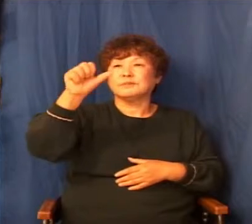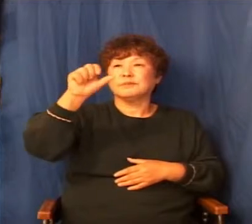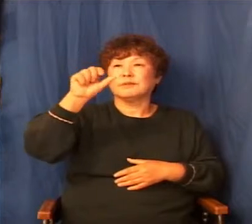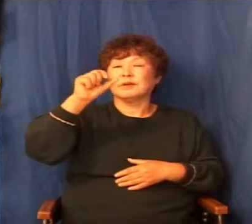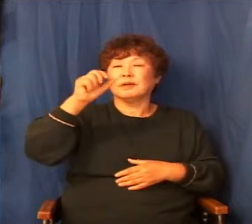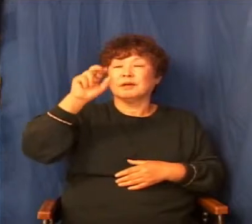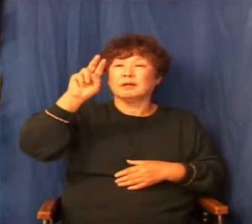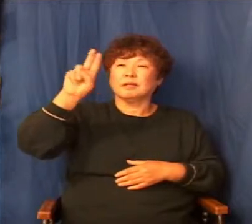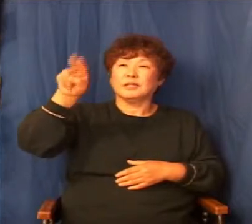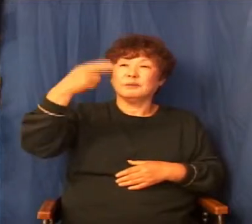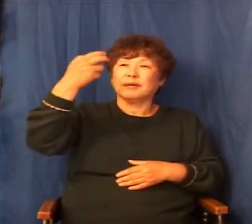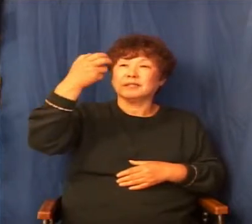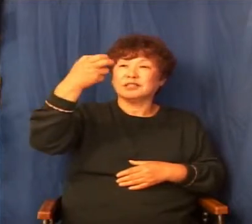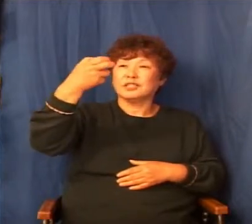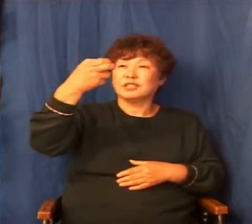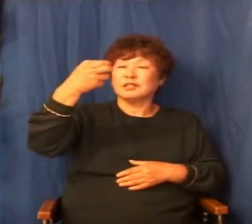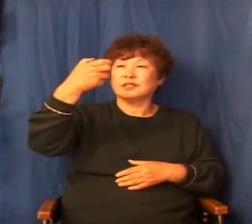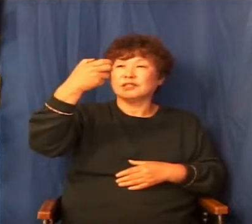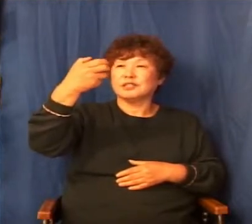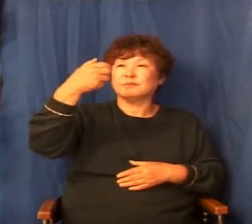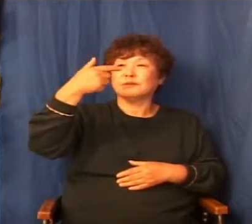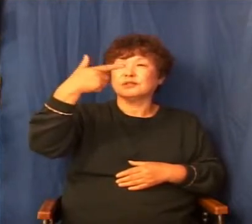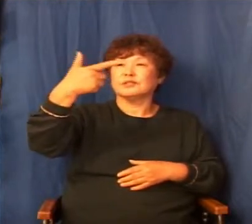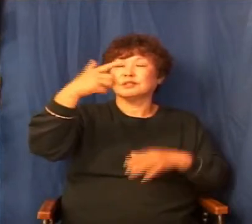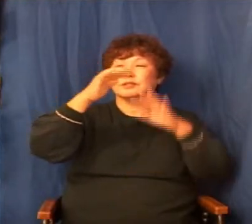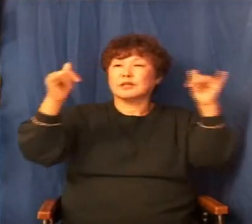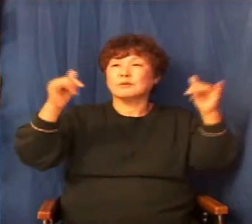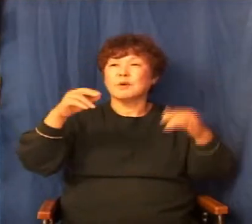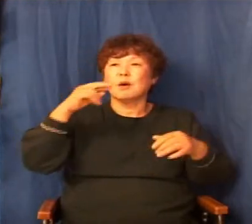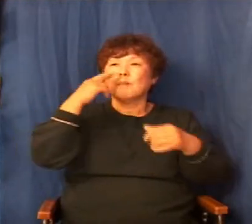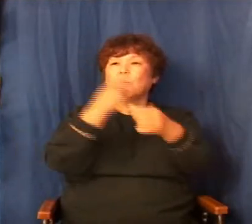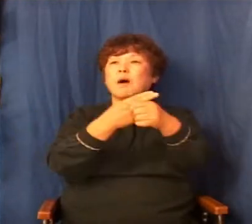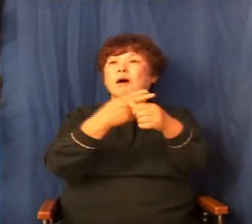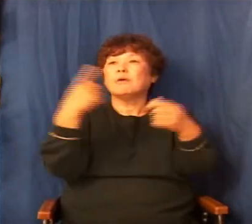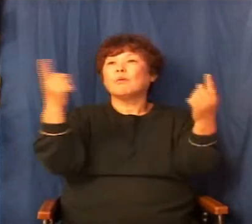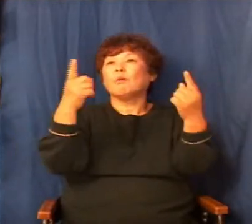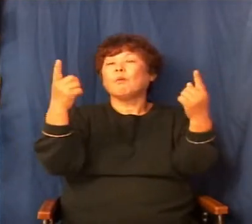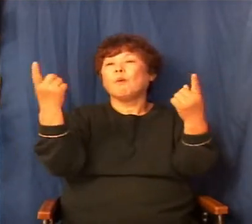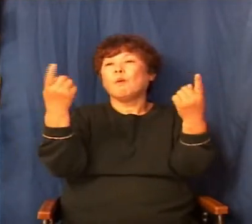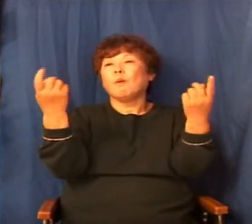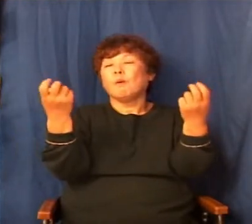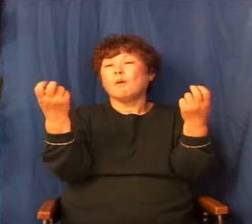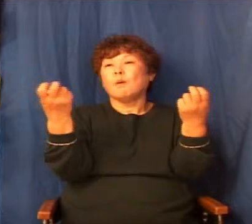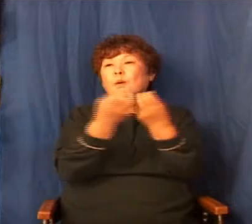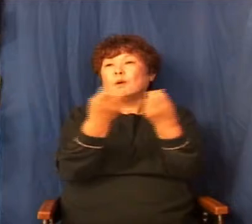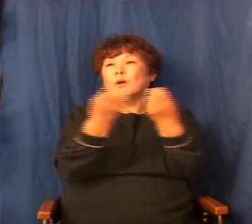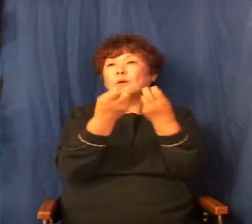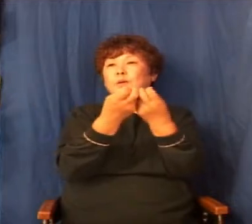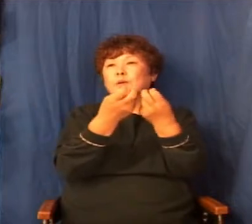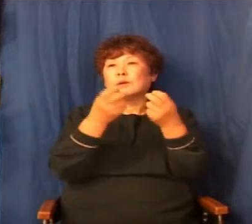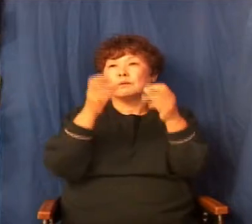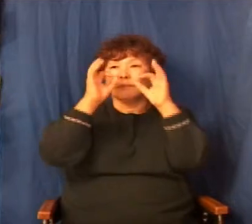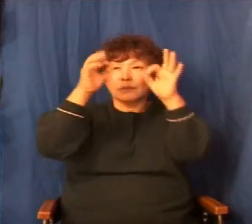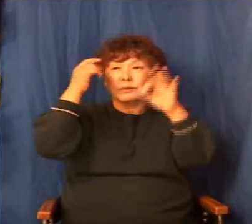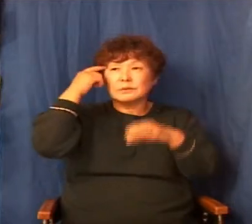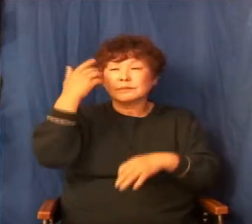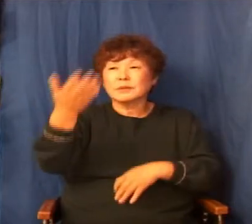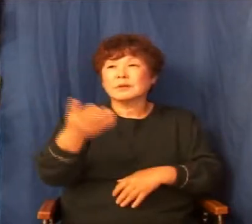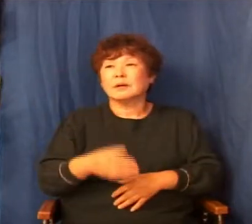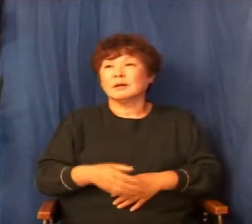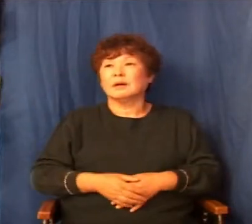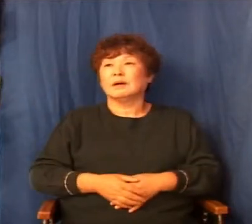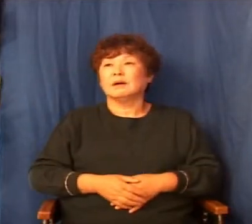그러니까 바울이 지금 갔을 때 로마에 어떤 상황인지 알 수가 없어요